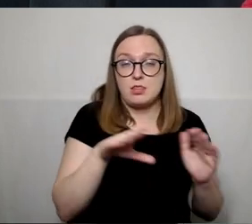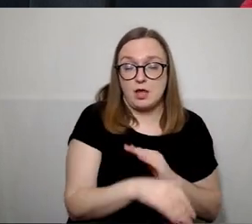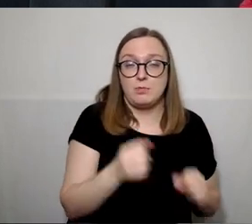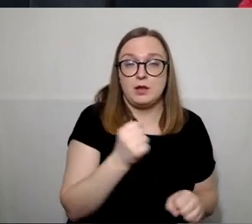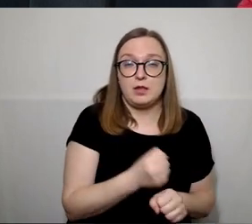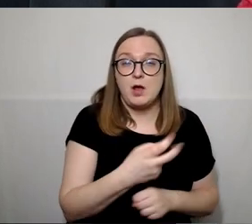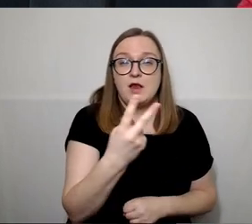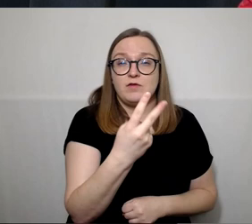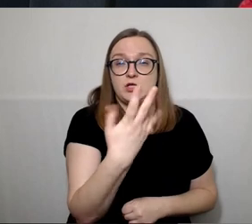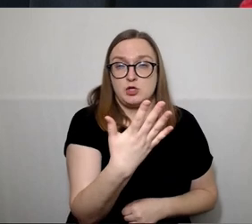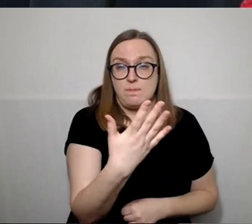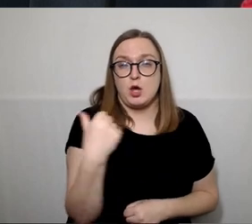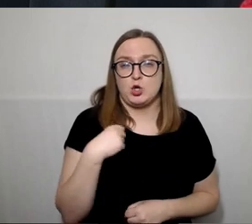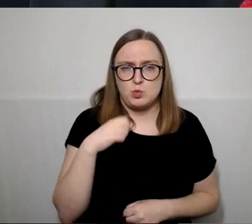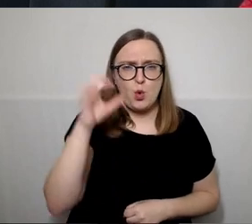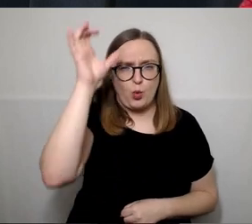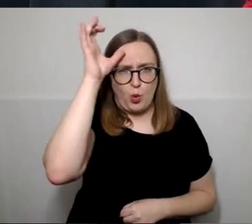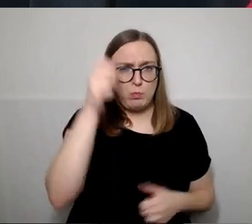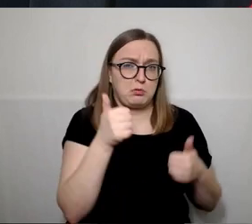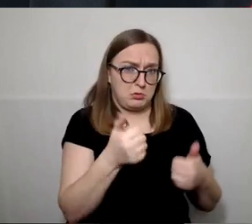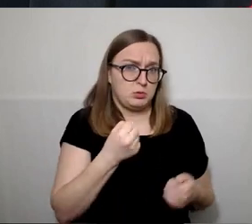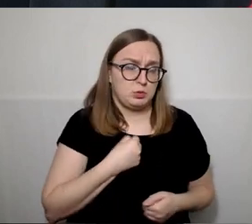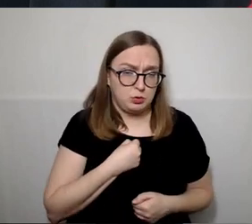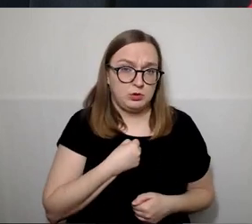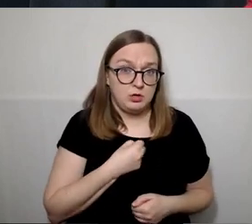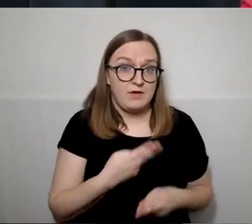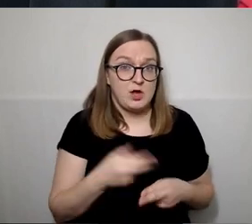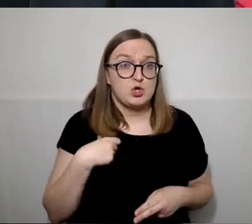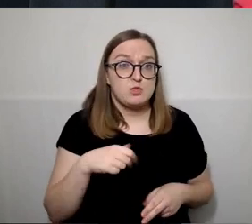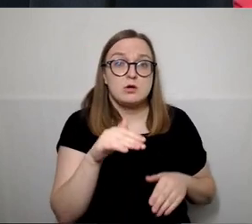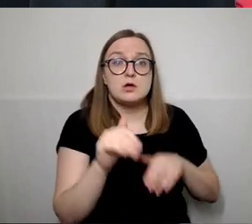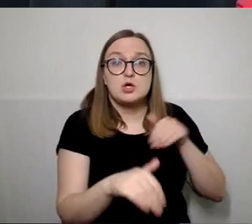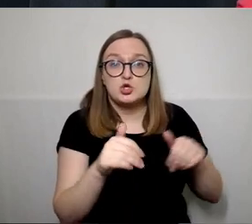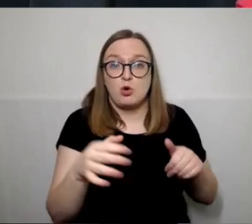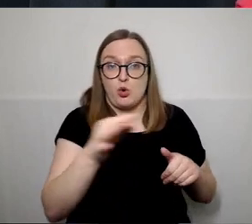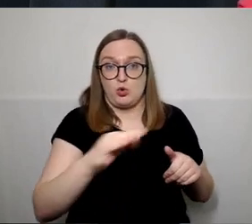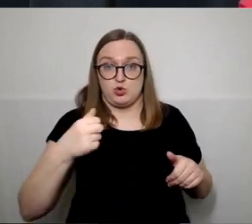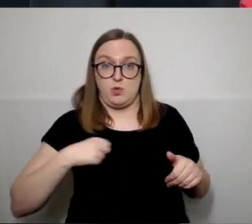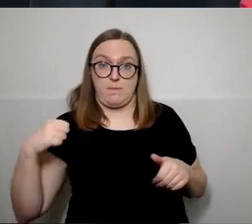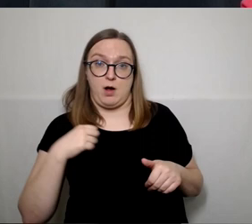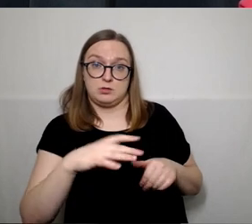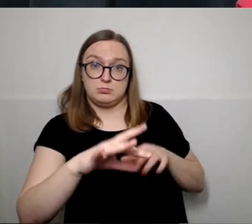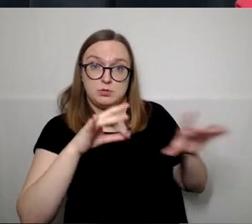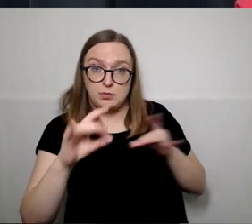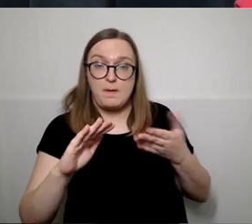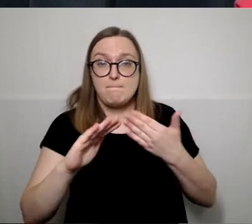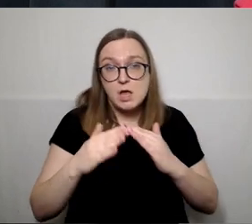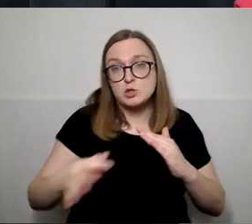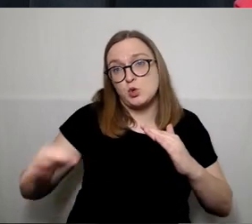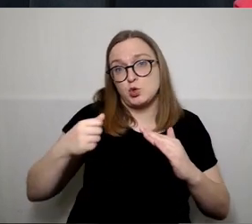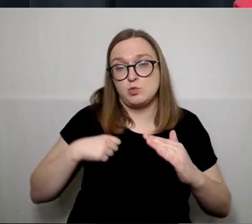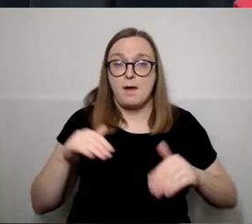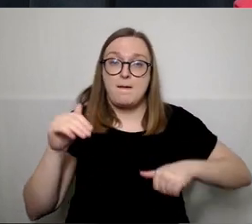kompetitingi žmonės, kuriuos išrinko rajono žmonės, miestoje rajono žmonės. Tai